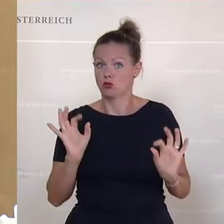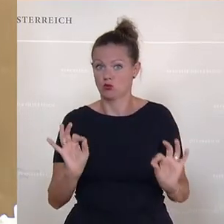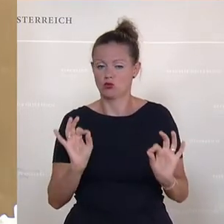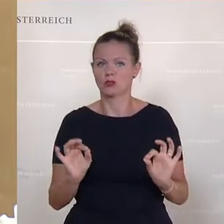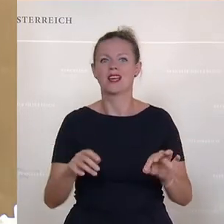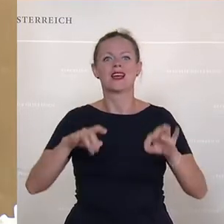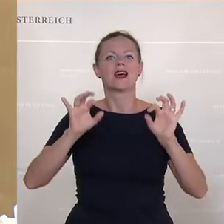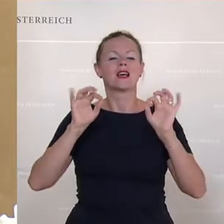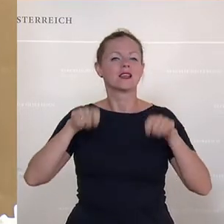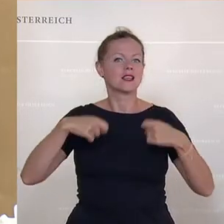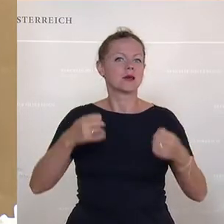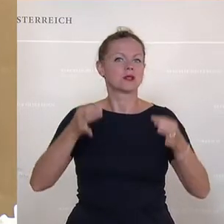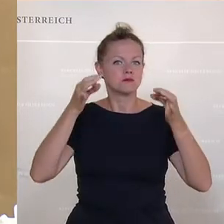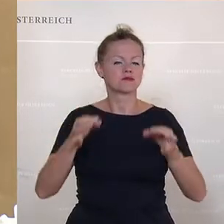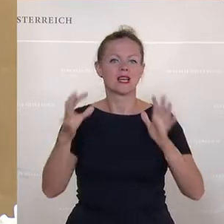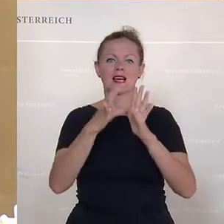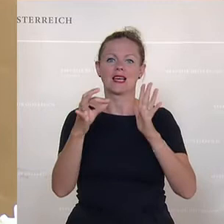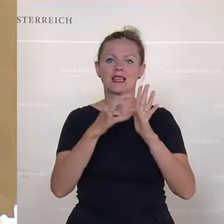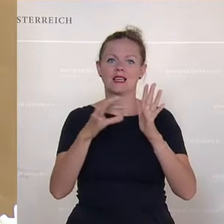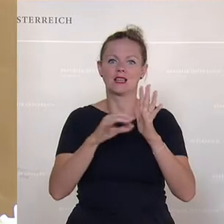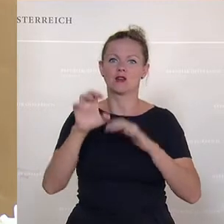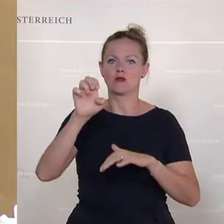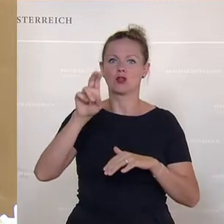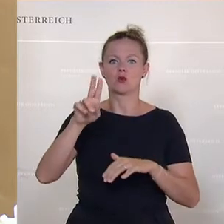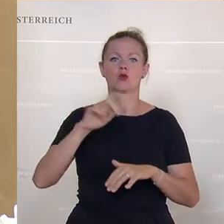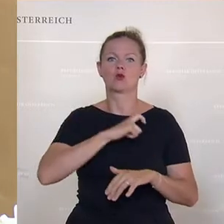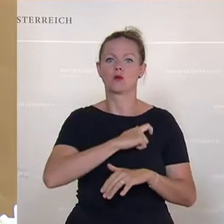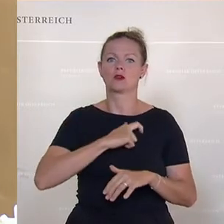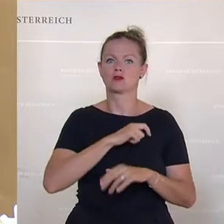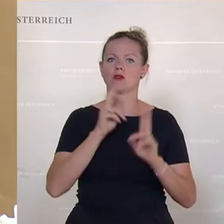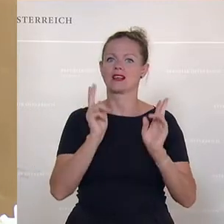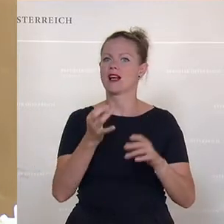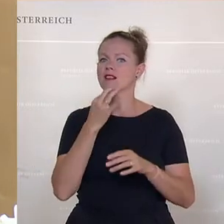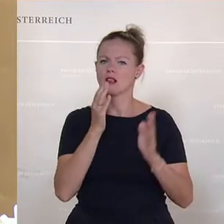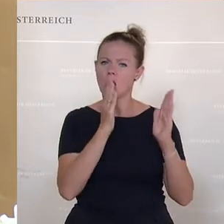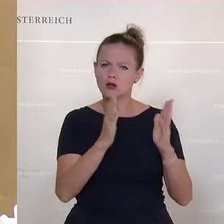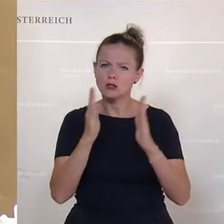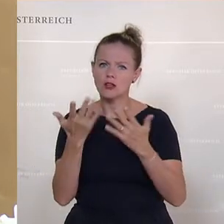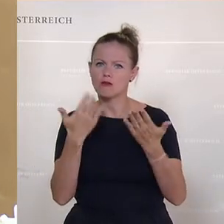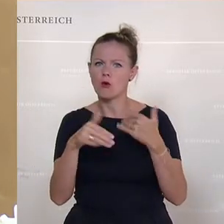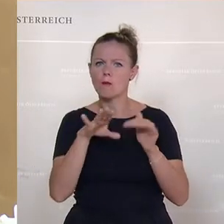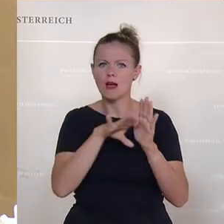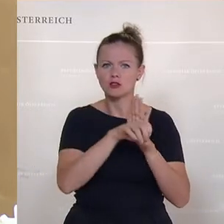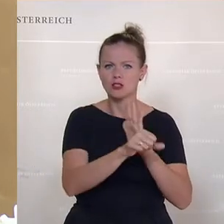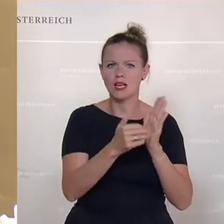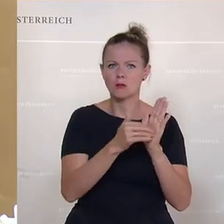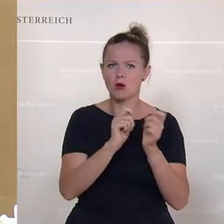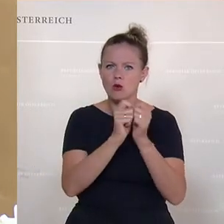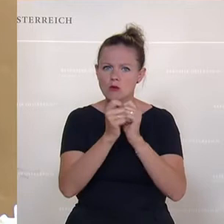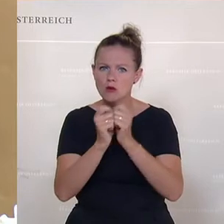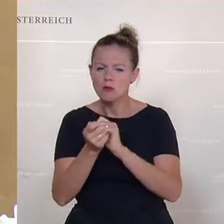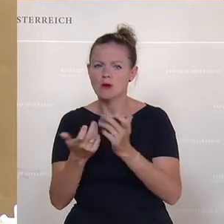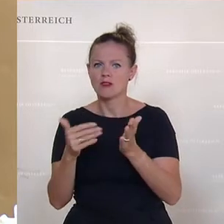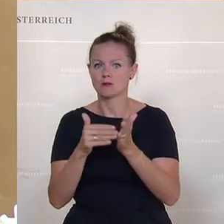Richtlinie der Kommission auch die Möglichkeiten hier genau zu sortieren, in welchen Bereichen wir nachschärfen müssen. Generell ist aber zu sagen, dass österreichische